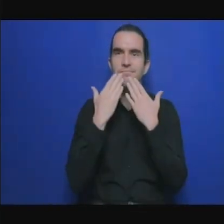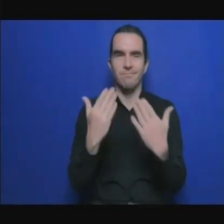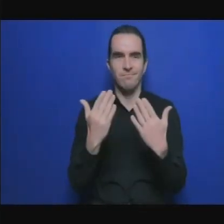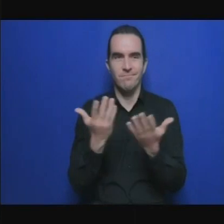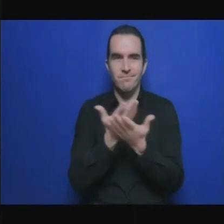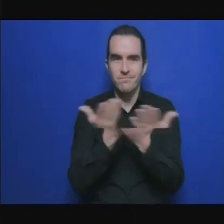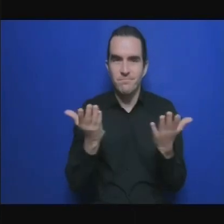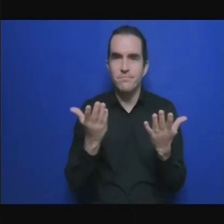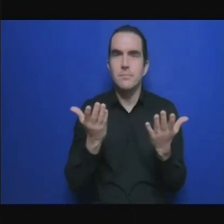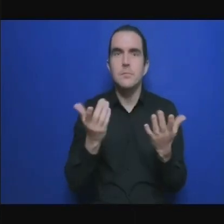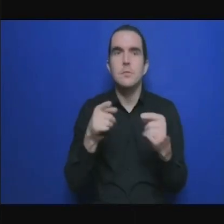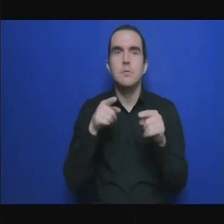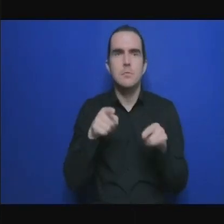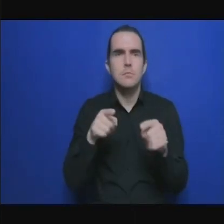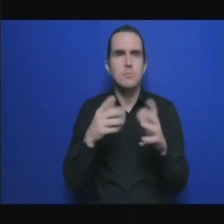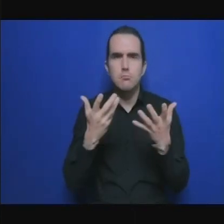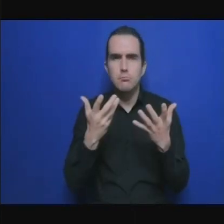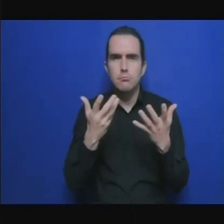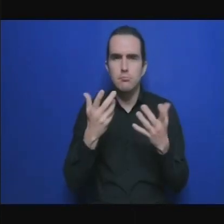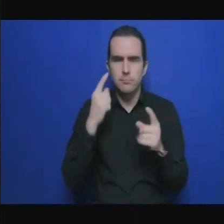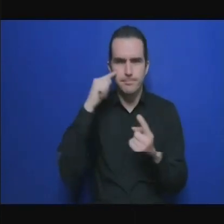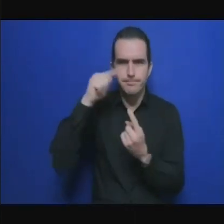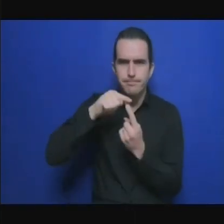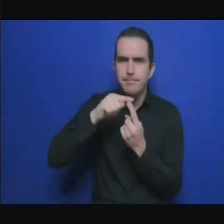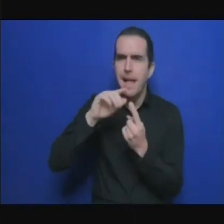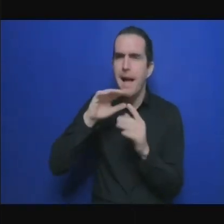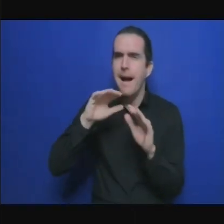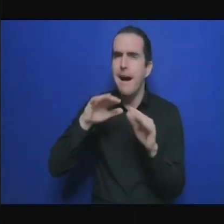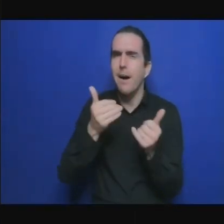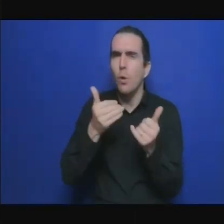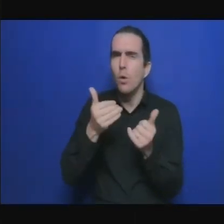intervenir je crois que Cody